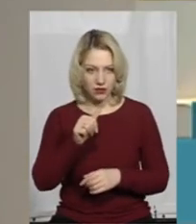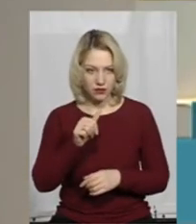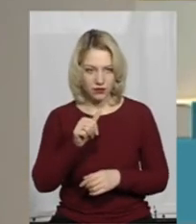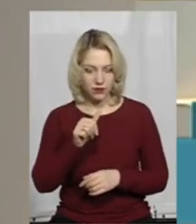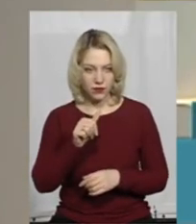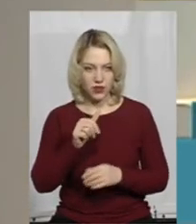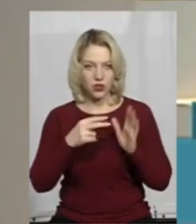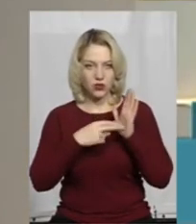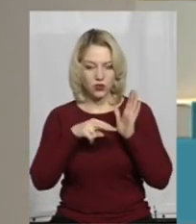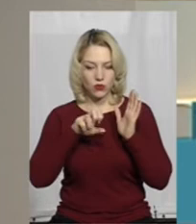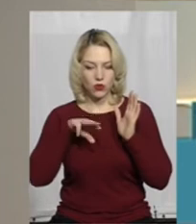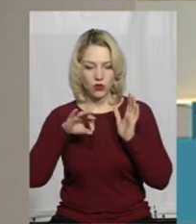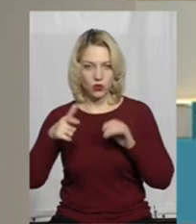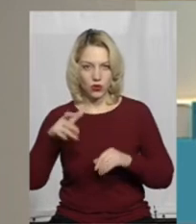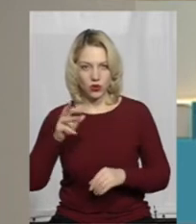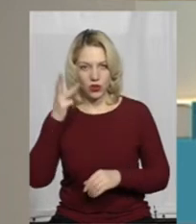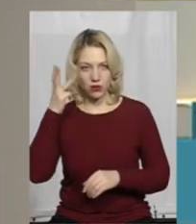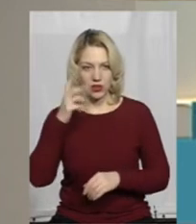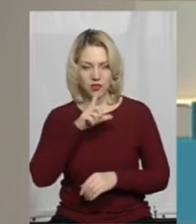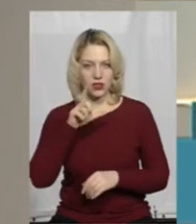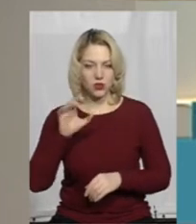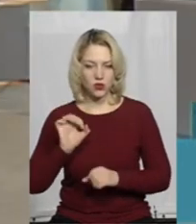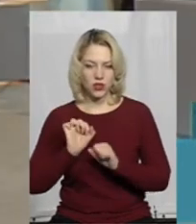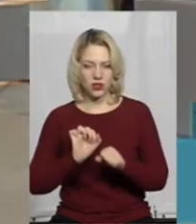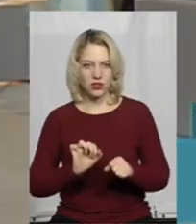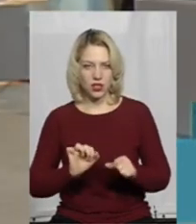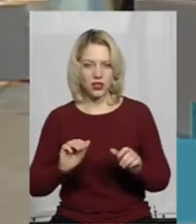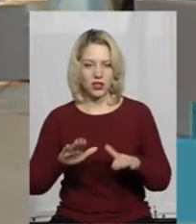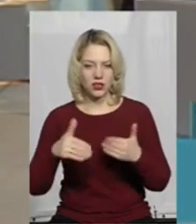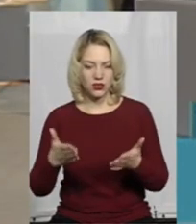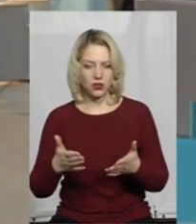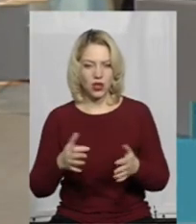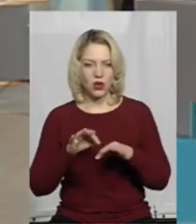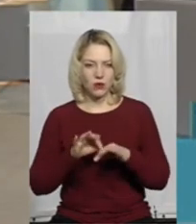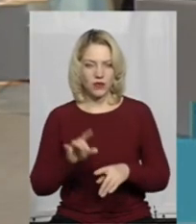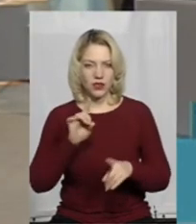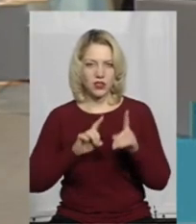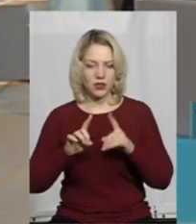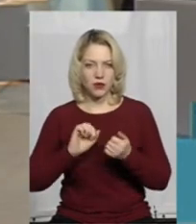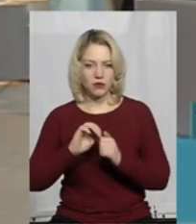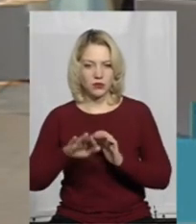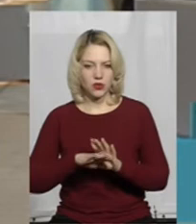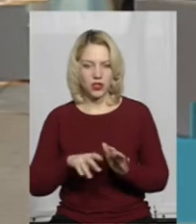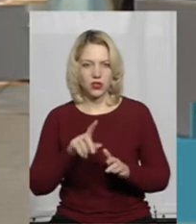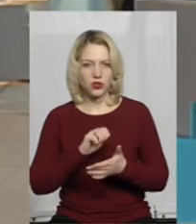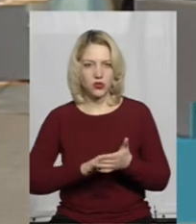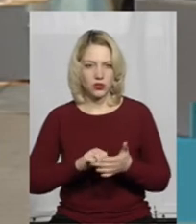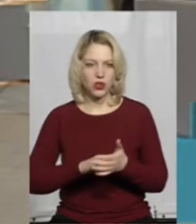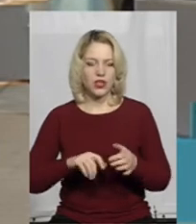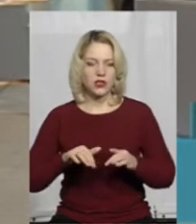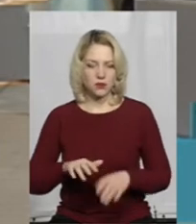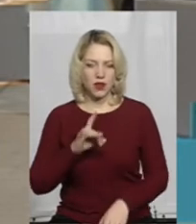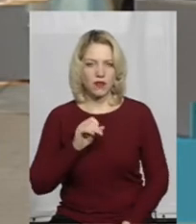тобто 7 лютого, хмельницькі зоозахисники ініціюють проведення зібрання у Кам'янці Подільському з приводу справи Миколи